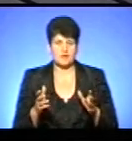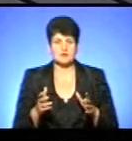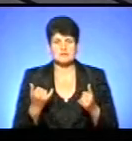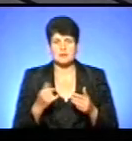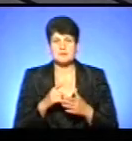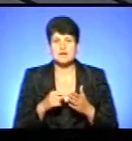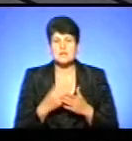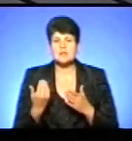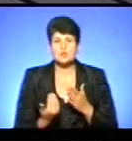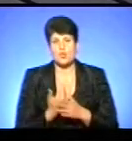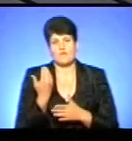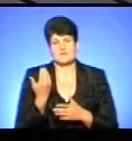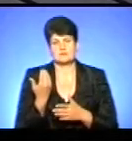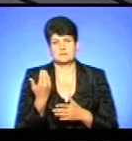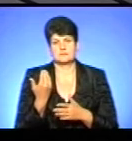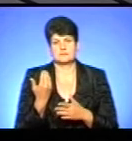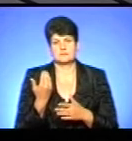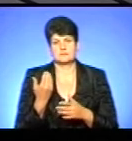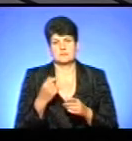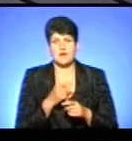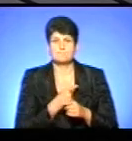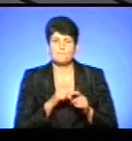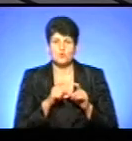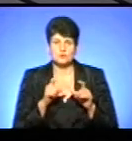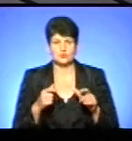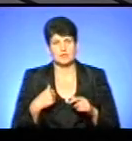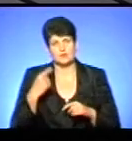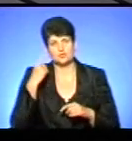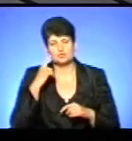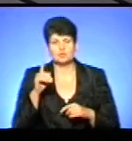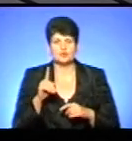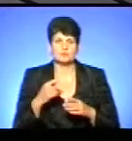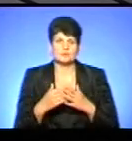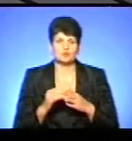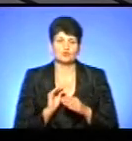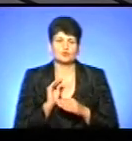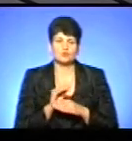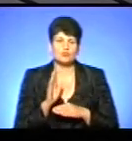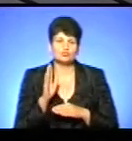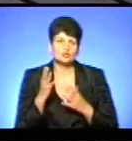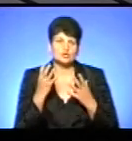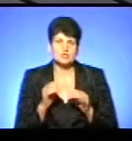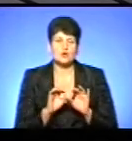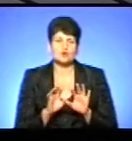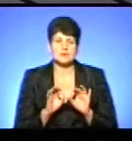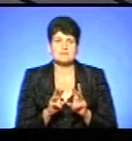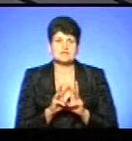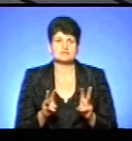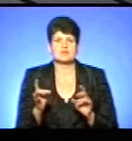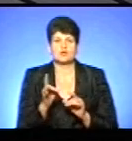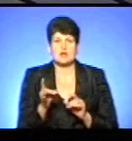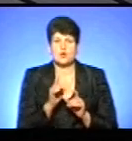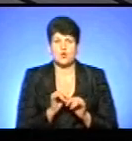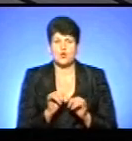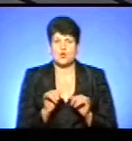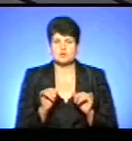нові амбулаторії, я думаю, що десь додатково ще буде роз'яснення Міністерства оригінального розвитку. Ми очікуємо